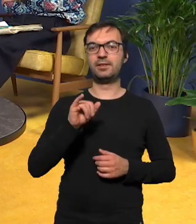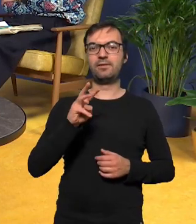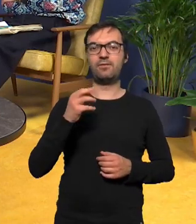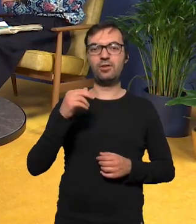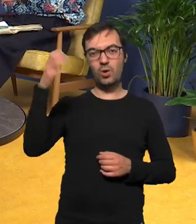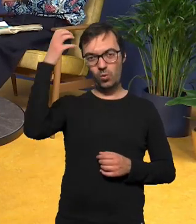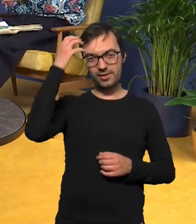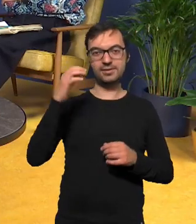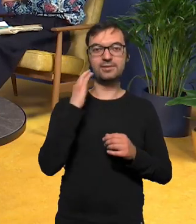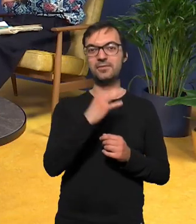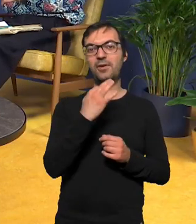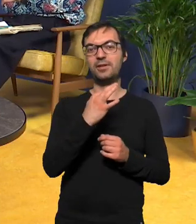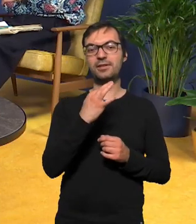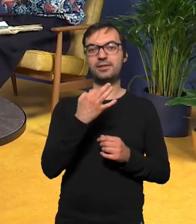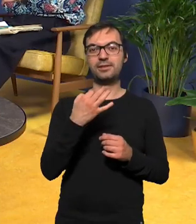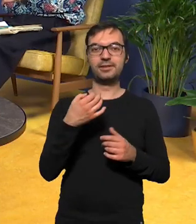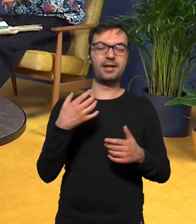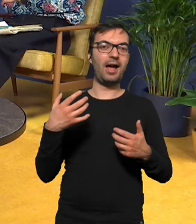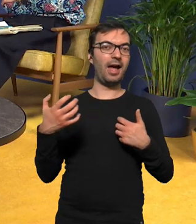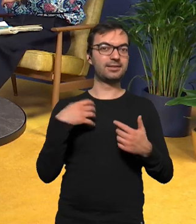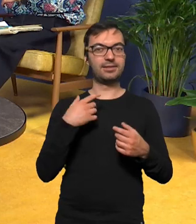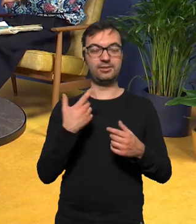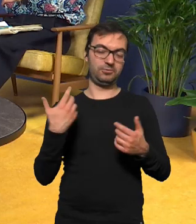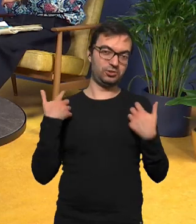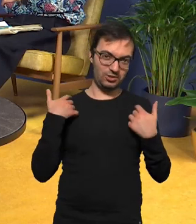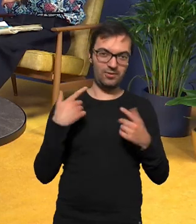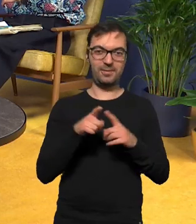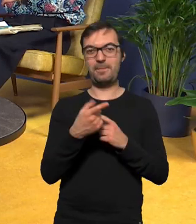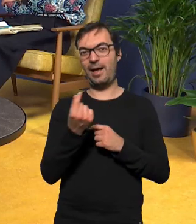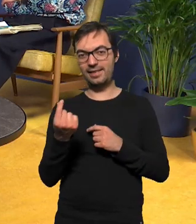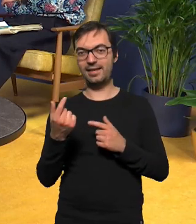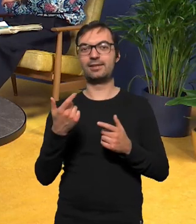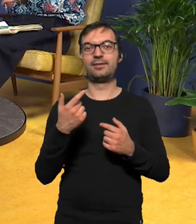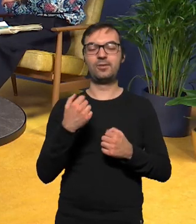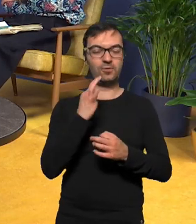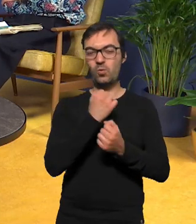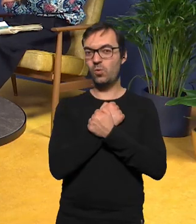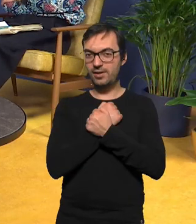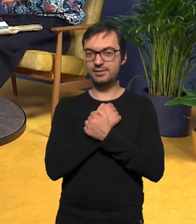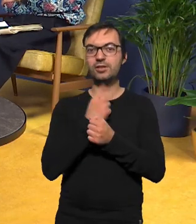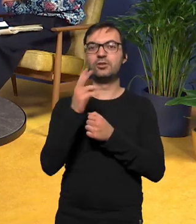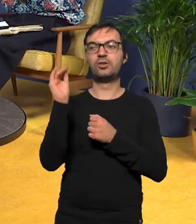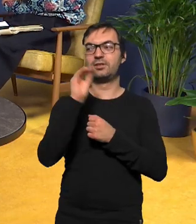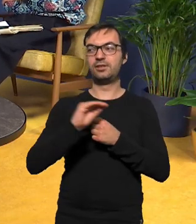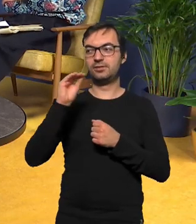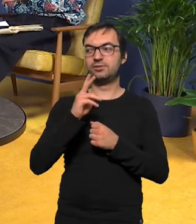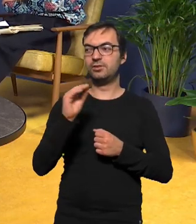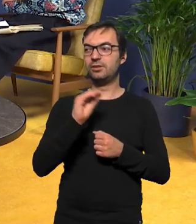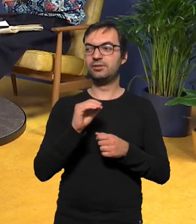Król twoja no artystyczna partnerka życiowa partnerka ukochana osoba kto jeszcze